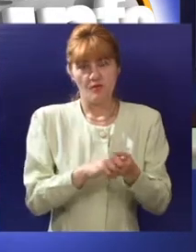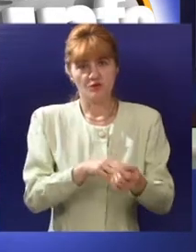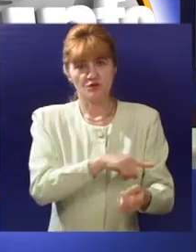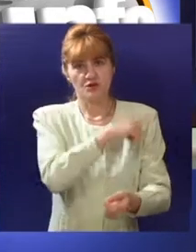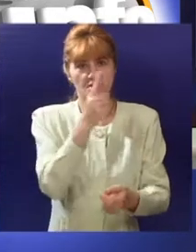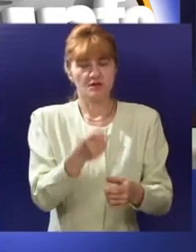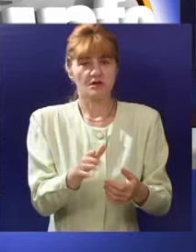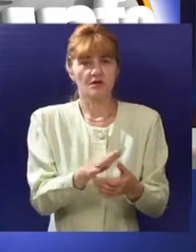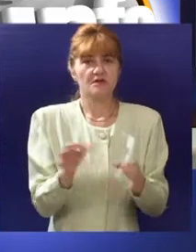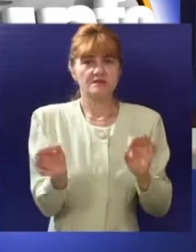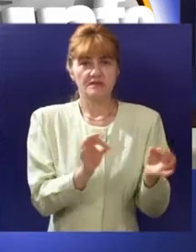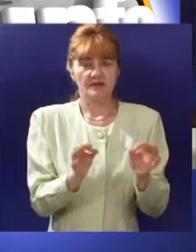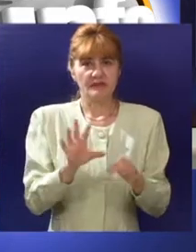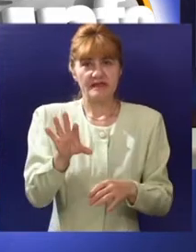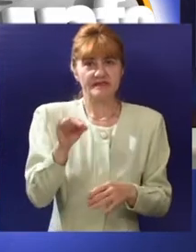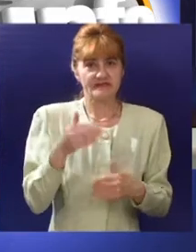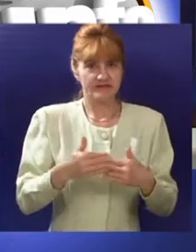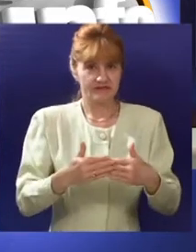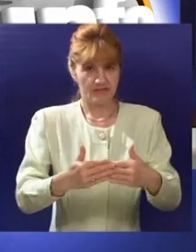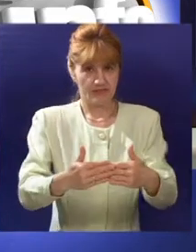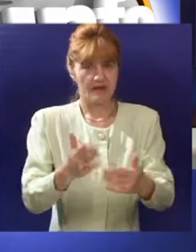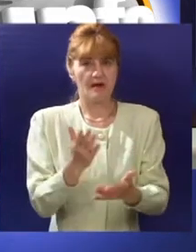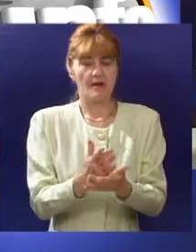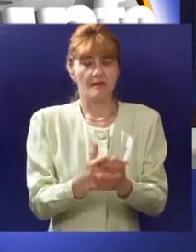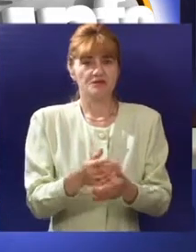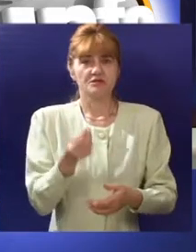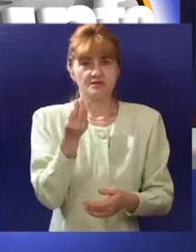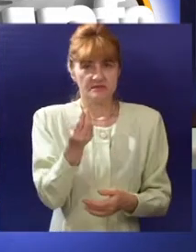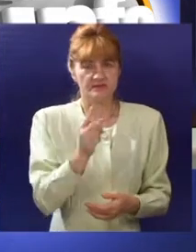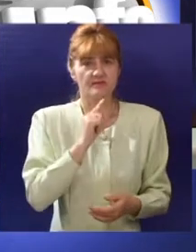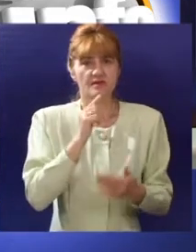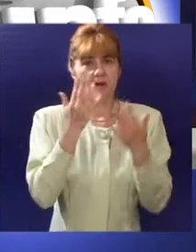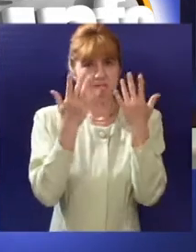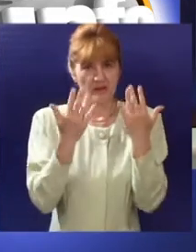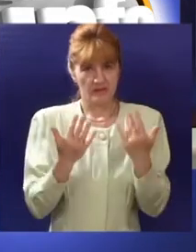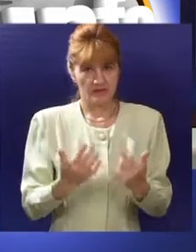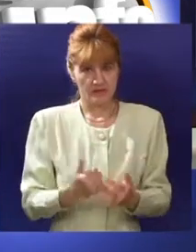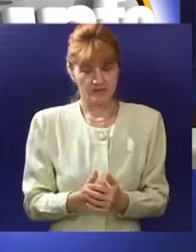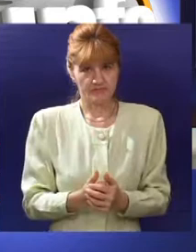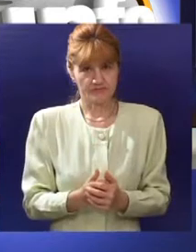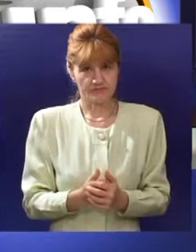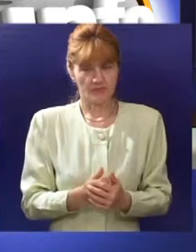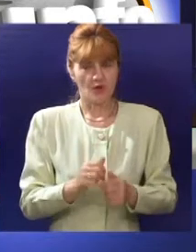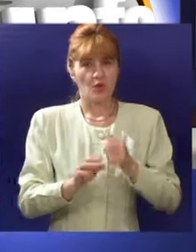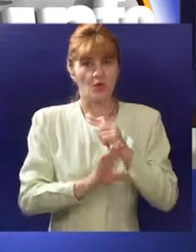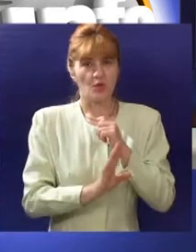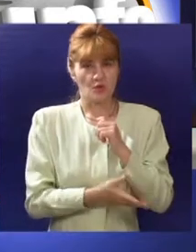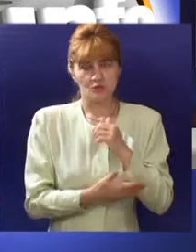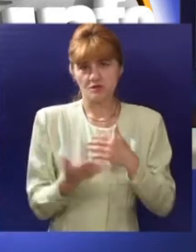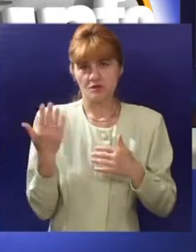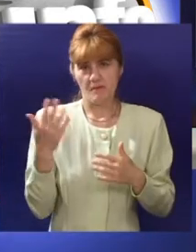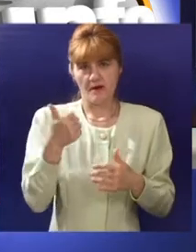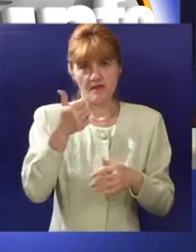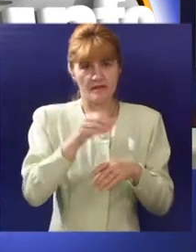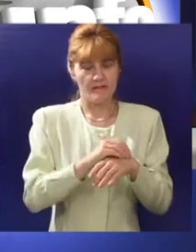od početka godine počeli su sa pripremom za pomenuti ispit, koji će polagati iz maternjeg jezika i matematike. Učenici su pre nešto